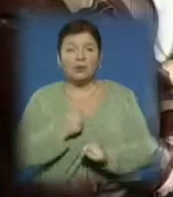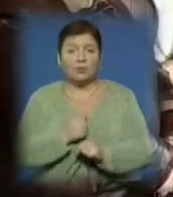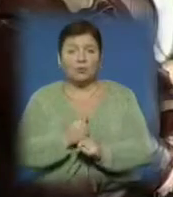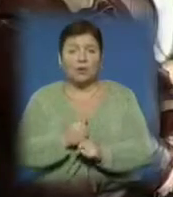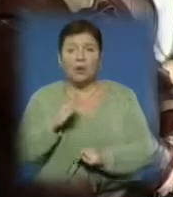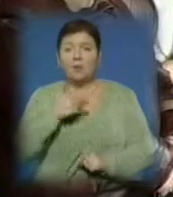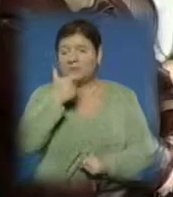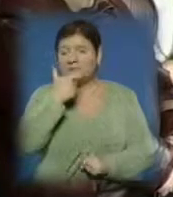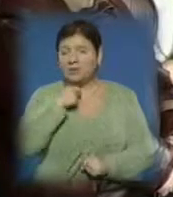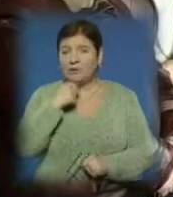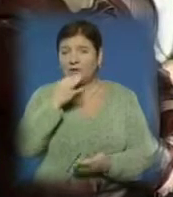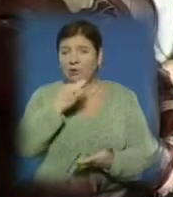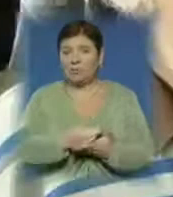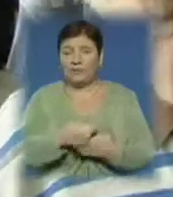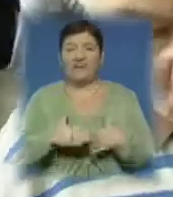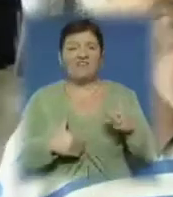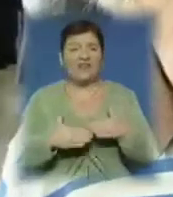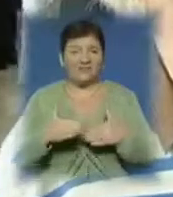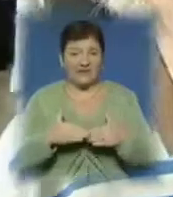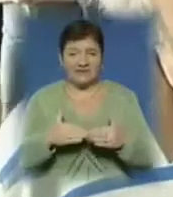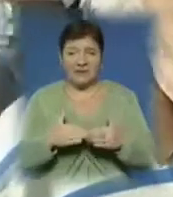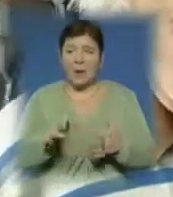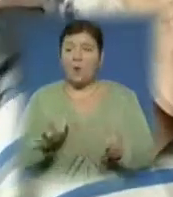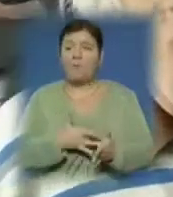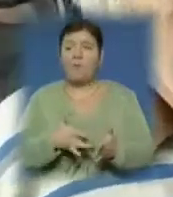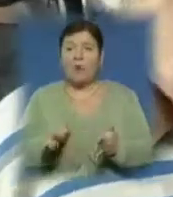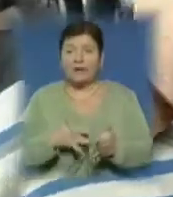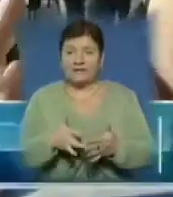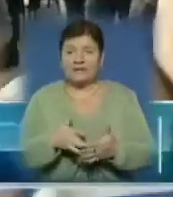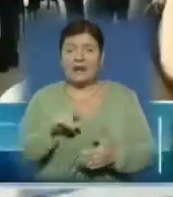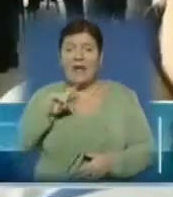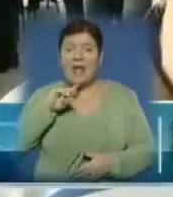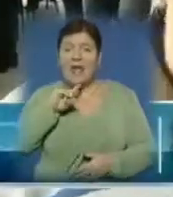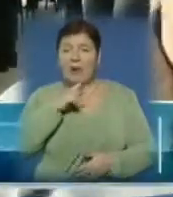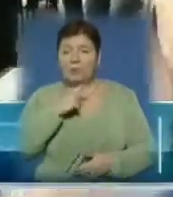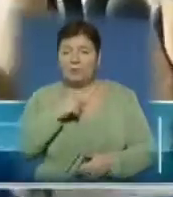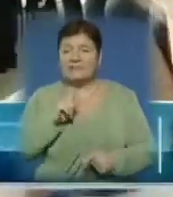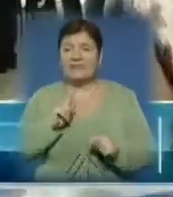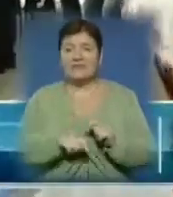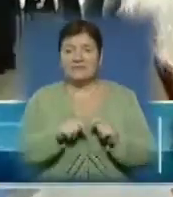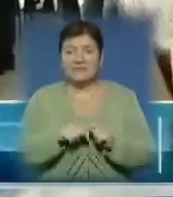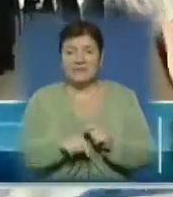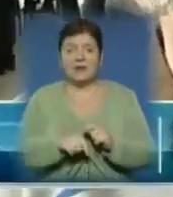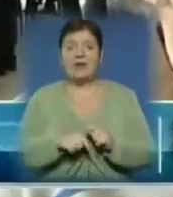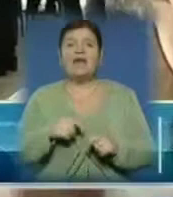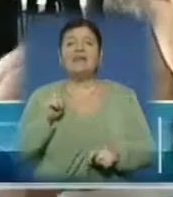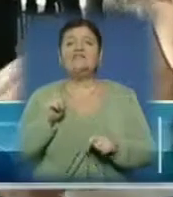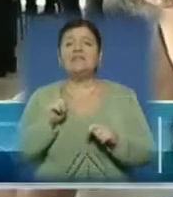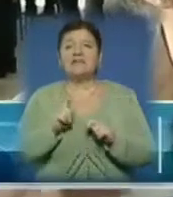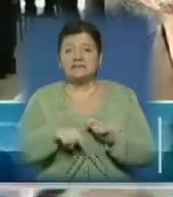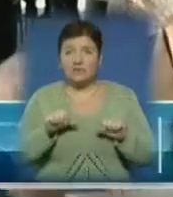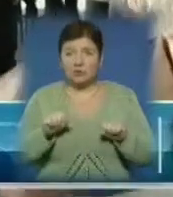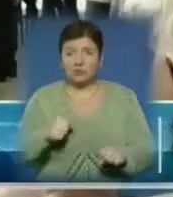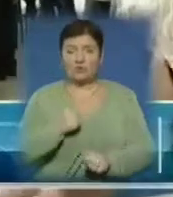попри солідний досвід та кваліфікацію. Бухгалтер, економіст, ну так і ревізор. Інвентаризацію можу робити. І